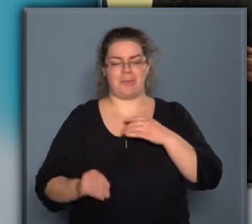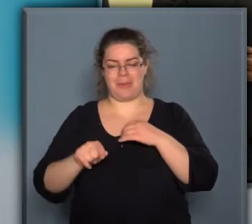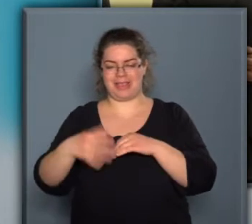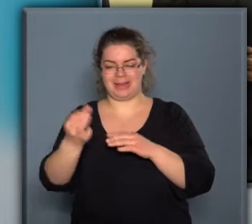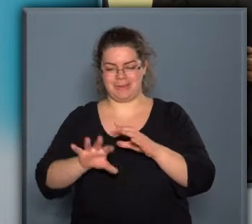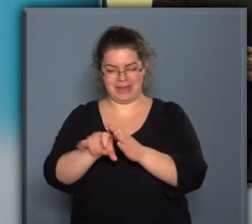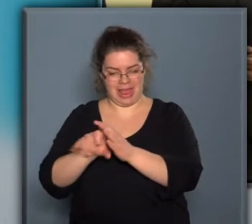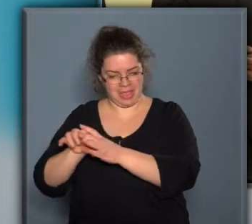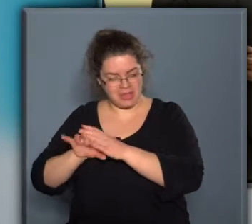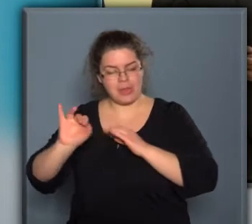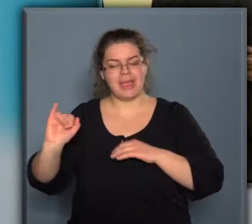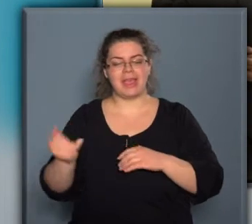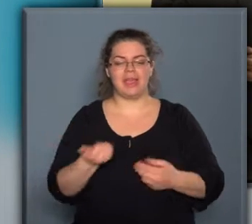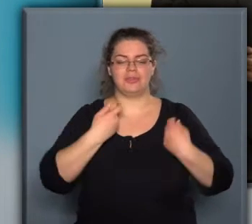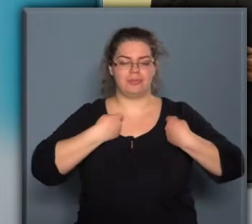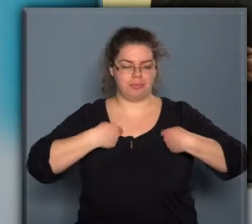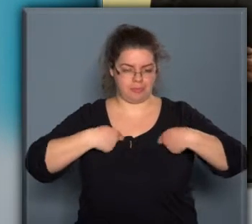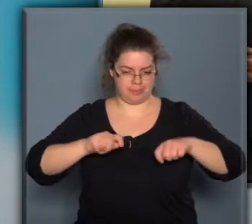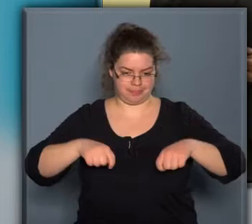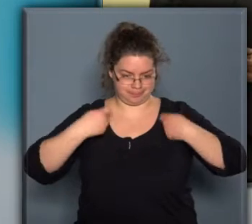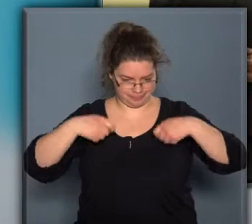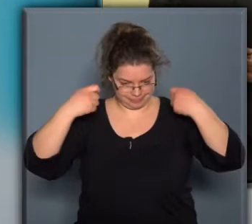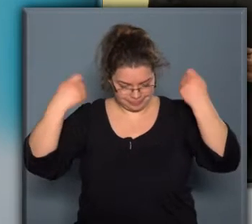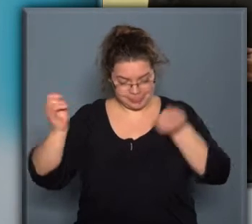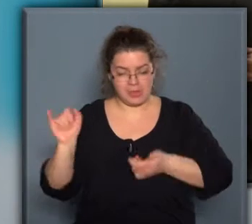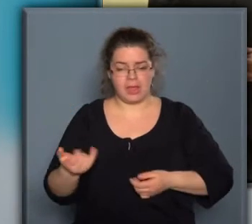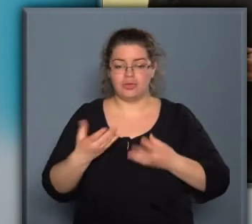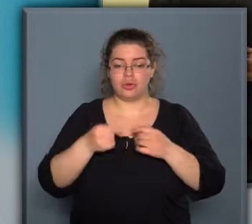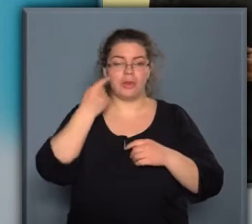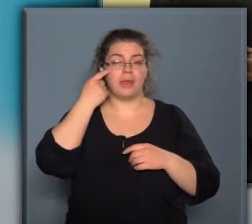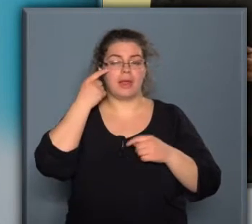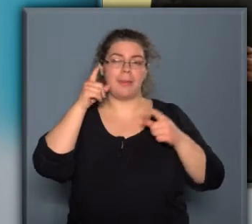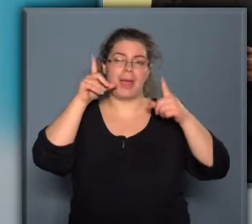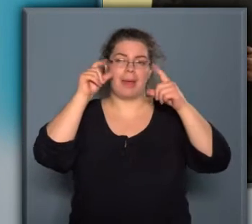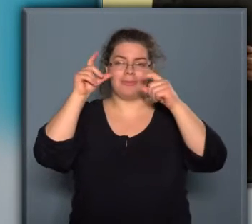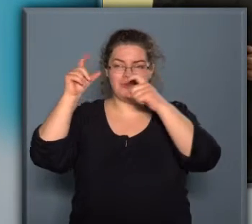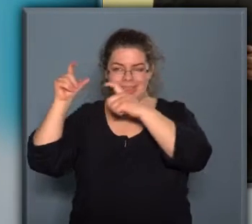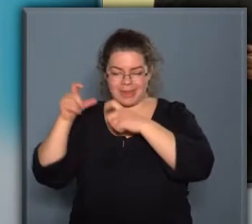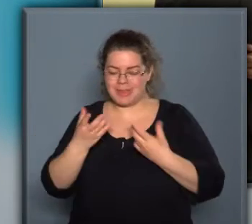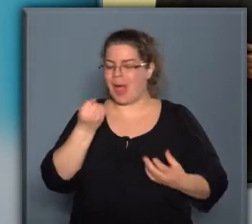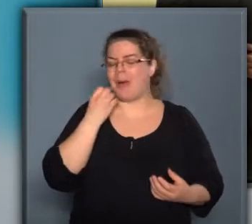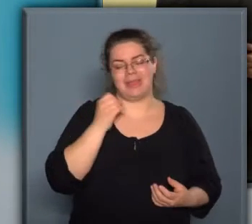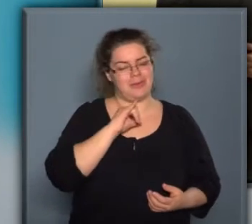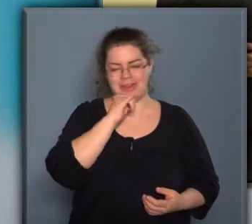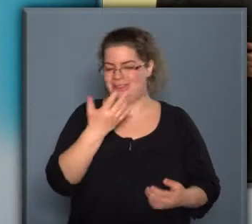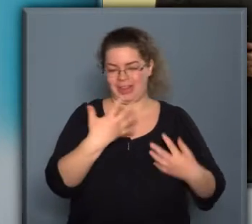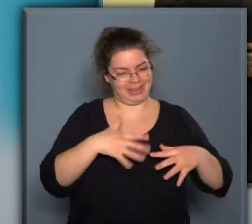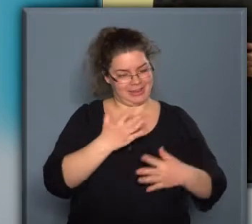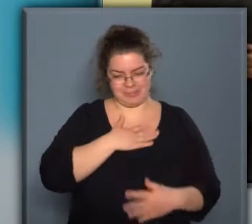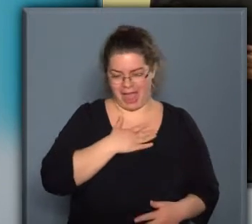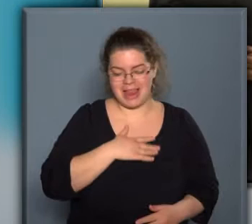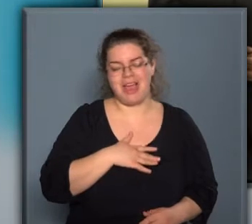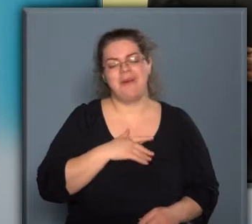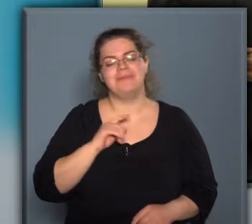ezeket a pillanatokat, és beépítem. Sokszor a szememmel fényképezek, amikor éppen nincs nálam a gép,